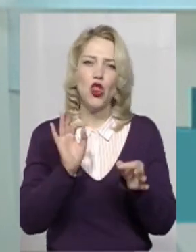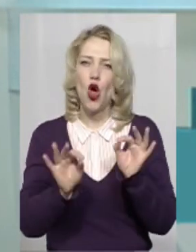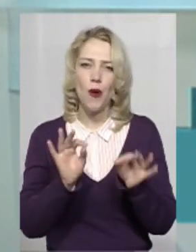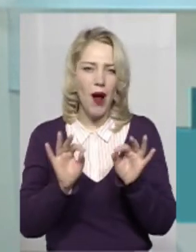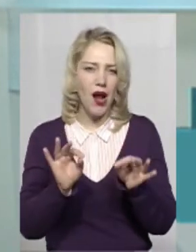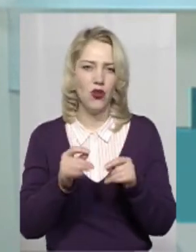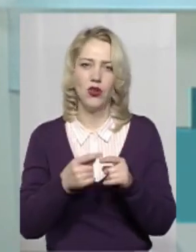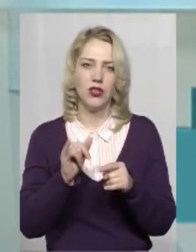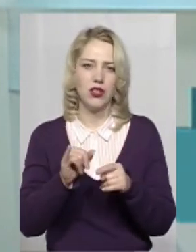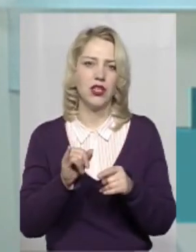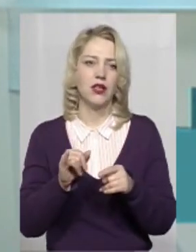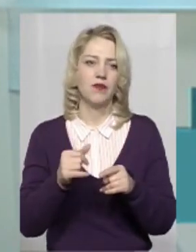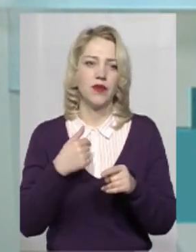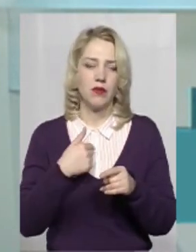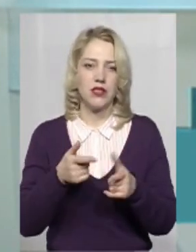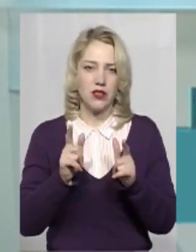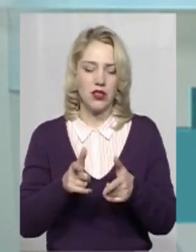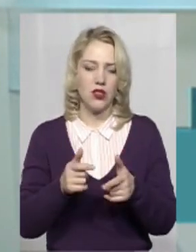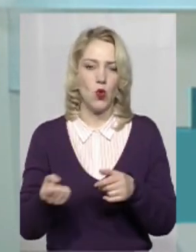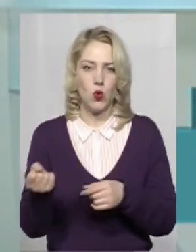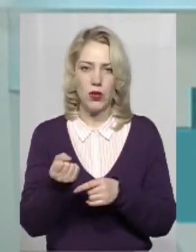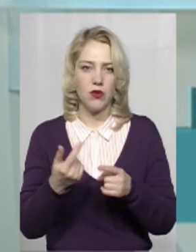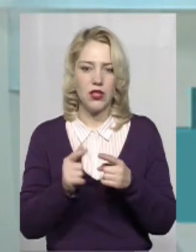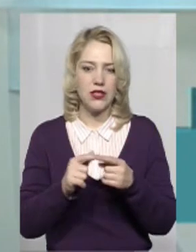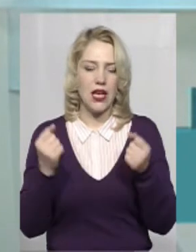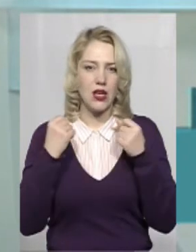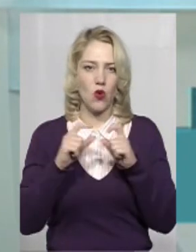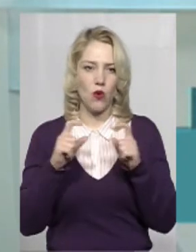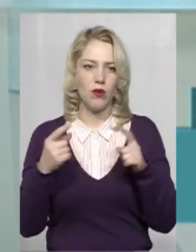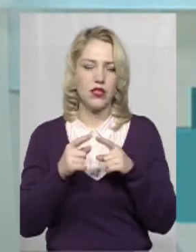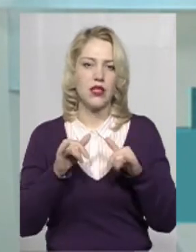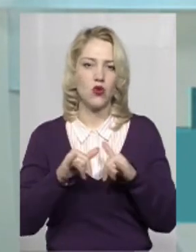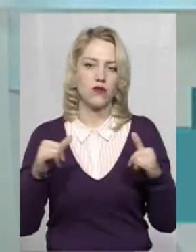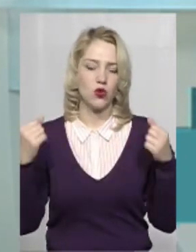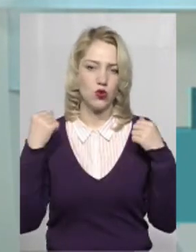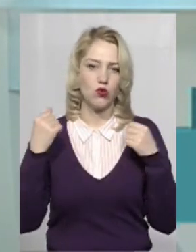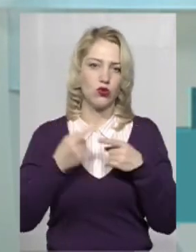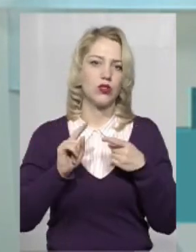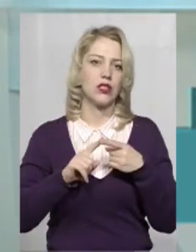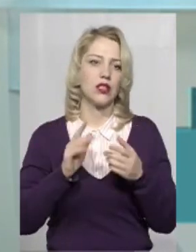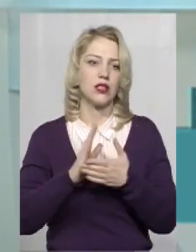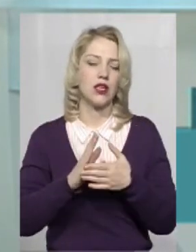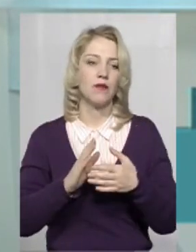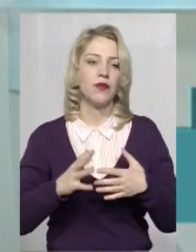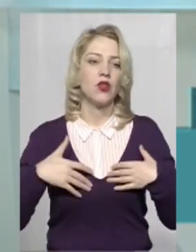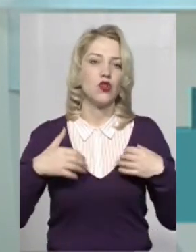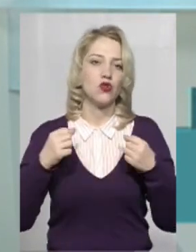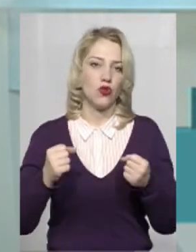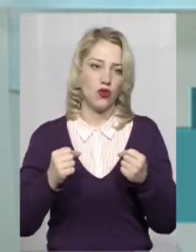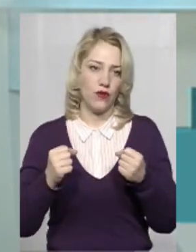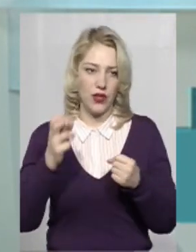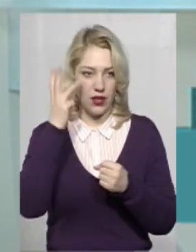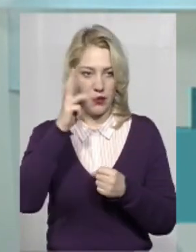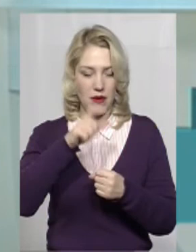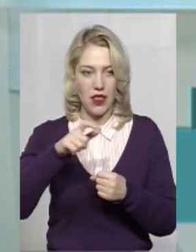ми згідні отримувати цей комплекс, тому що це і розвиток спорту, це і здоров'я